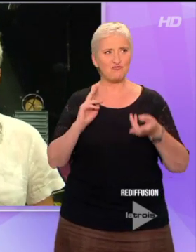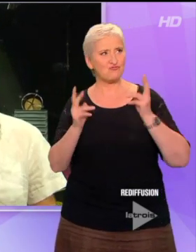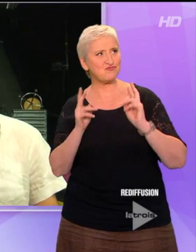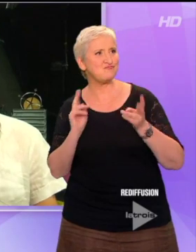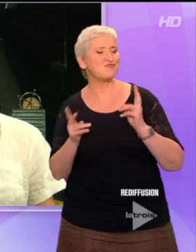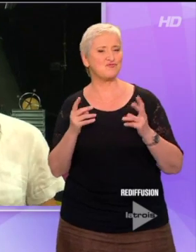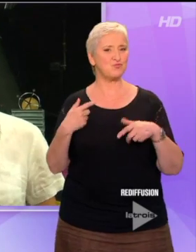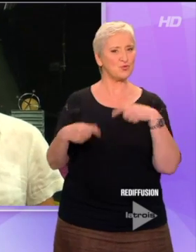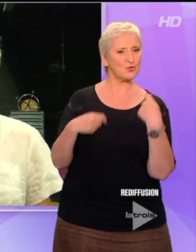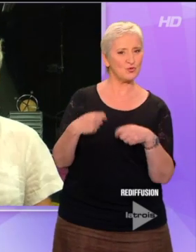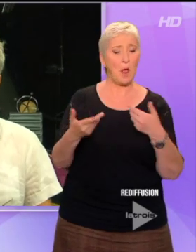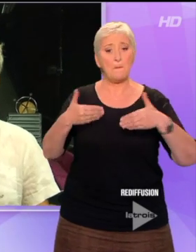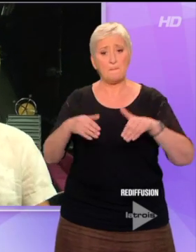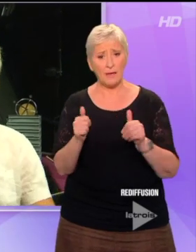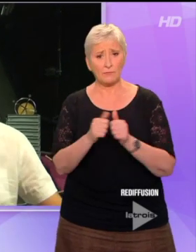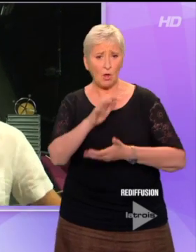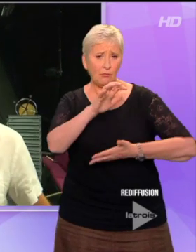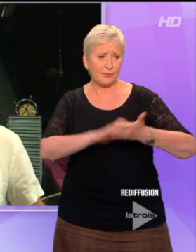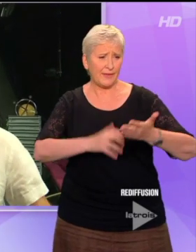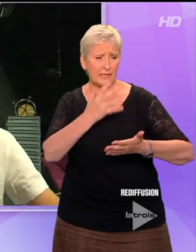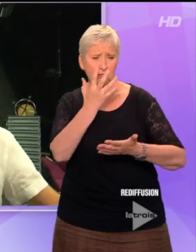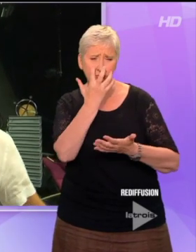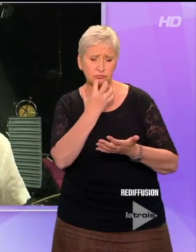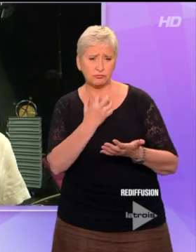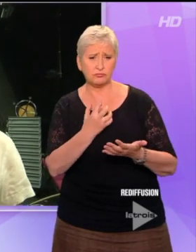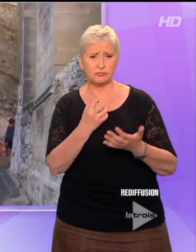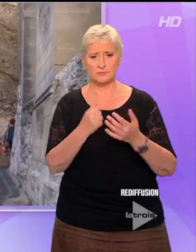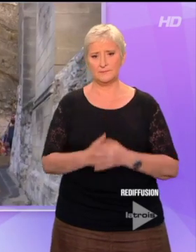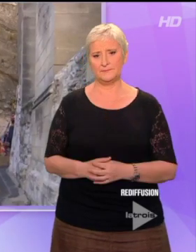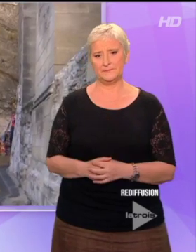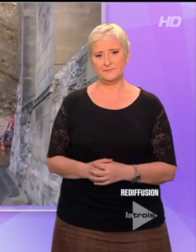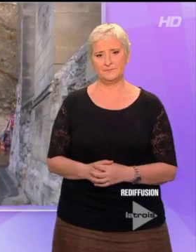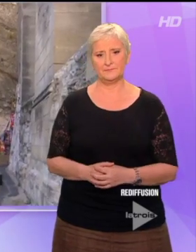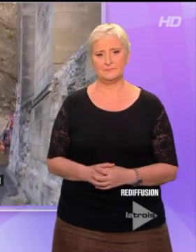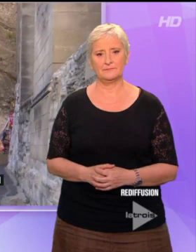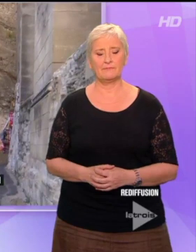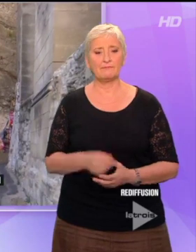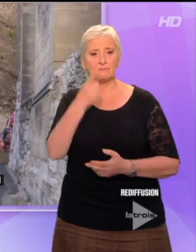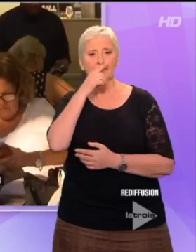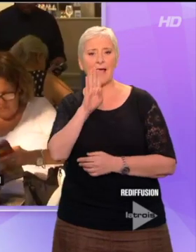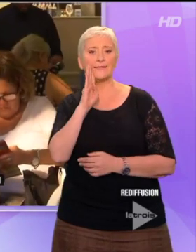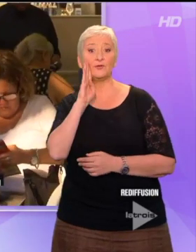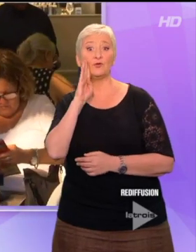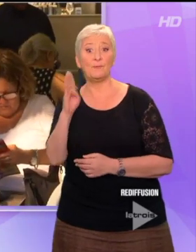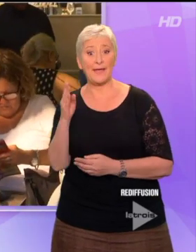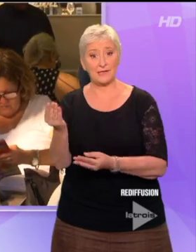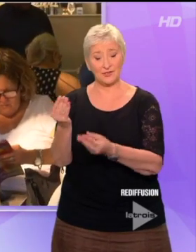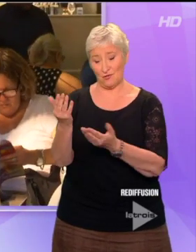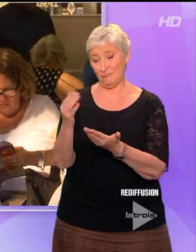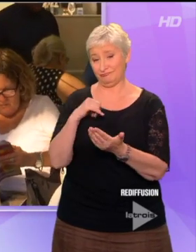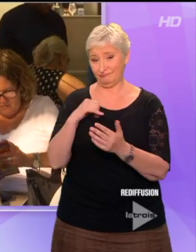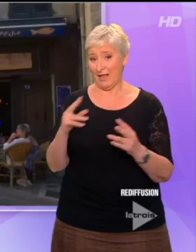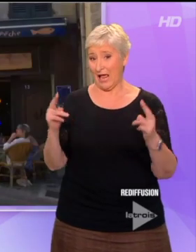a ça, même dans des pièces très graves, on peut ouvrir un quatrième mur, un cinquième mur. La belge attitude au Festival d'Avignon vous donne donc rendez